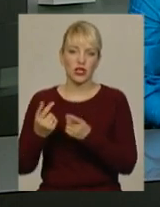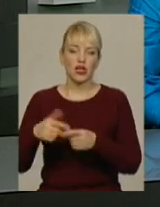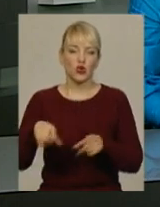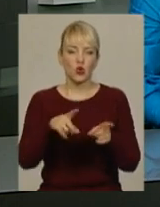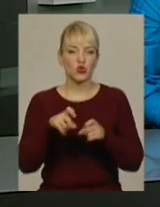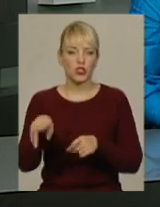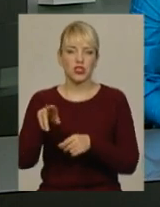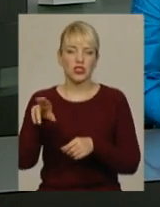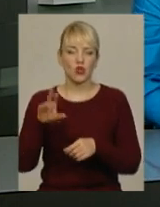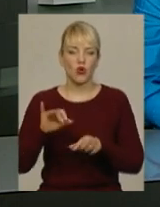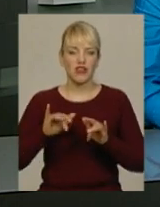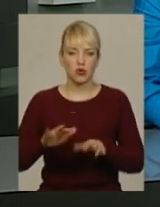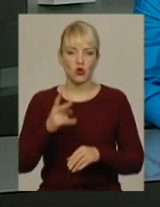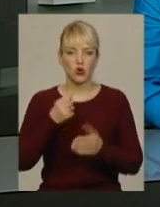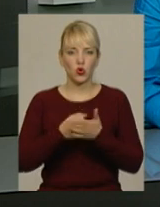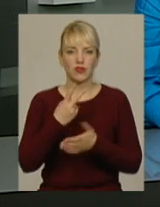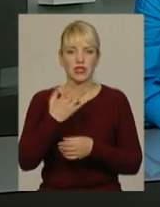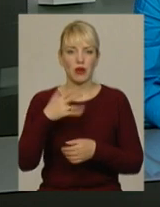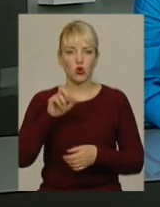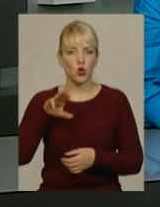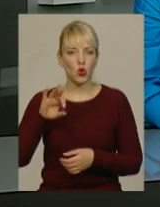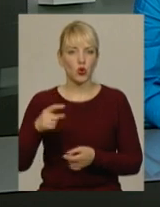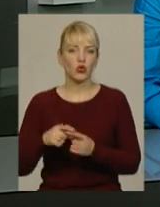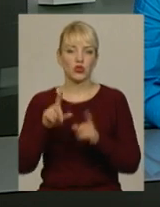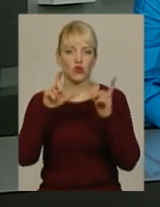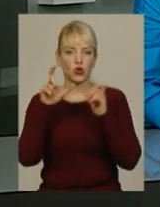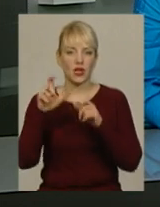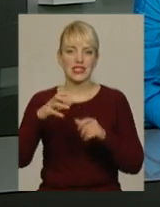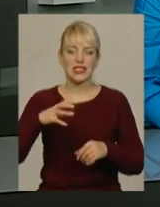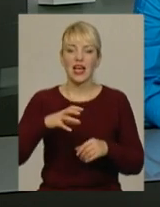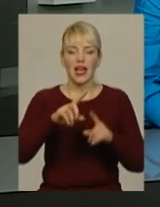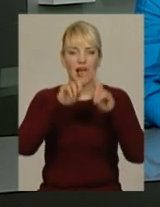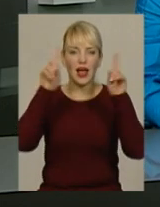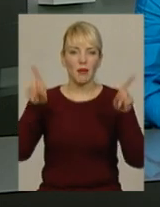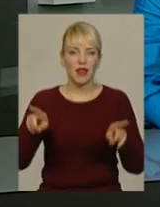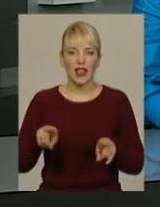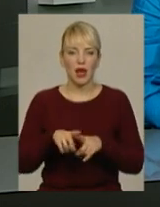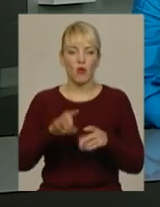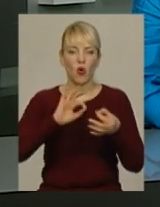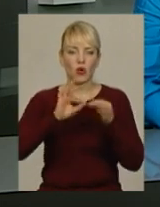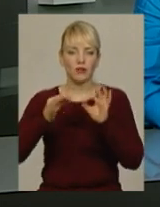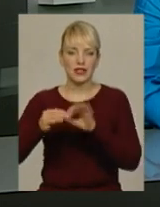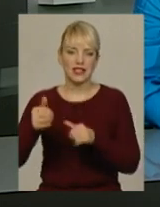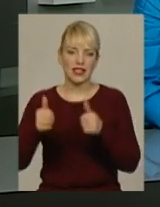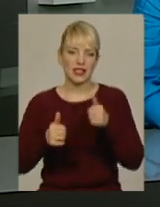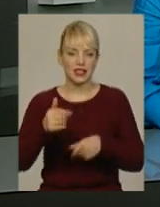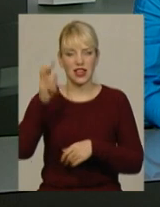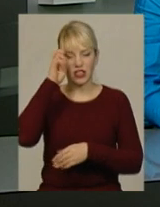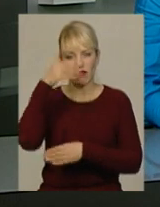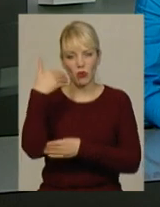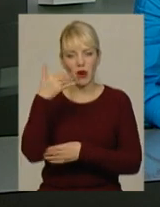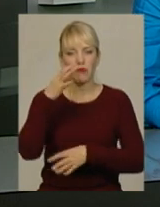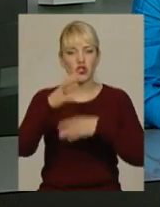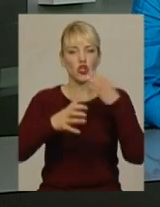25 лютого. Зокрема, сфотографуватися з емблемою олімпійських ігор, державним прапором і міжнародним олімпійським